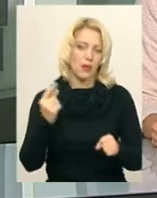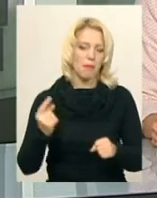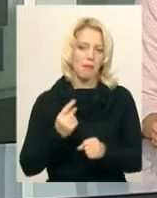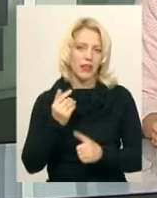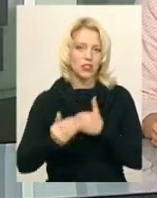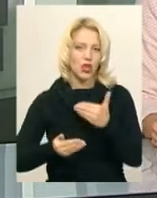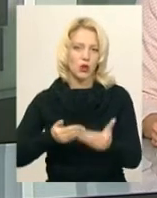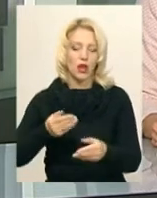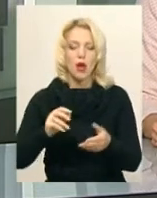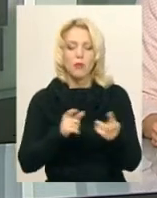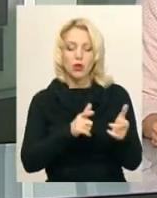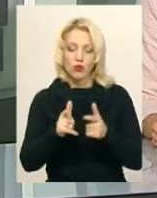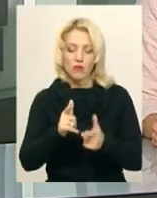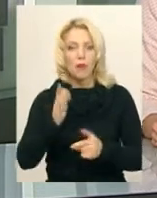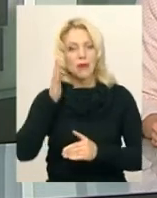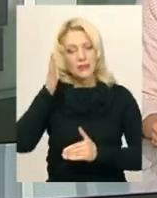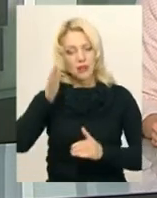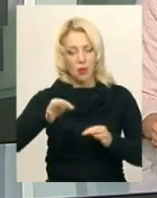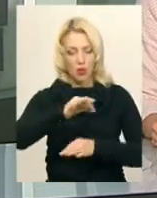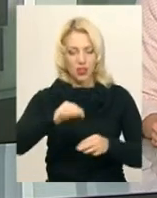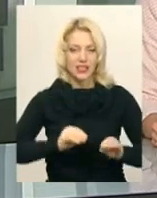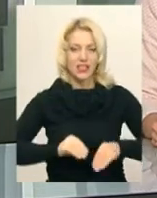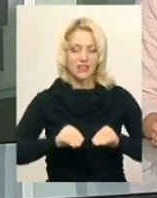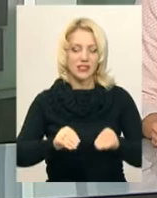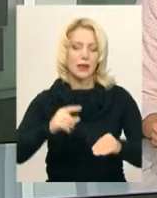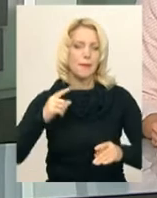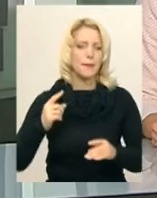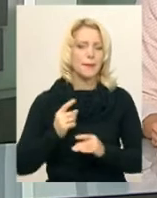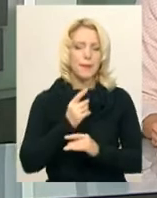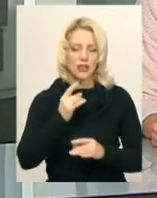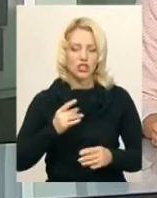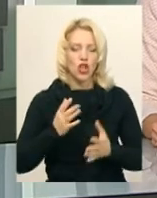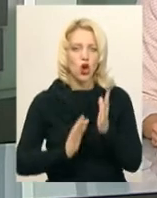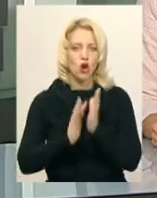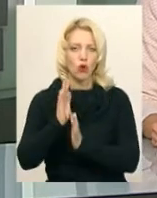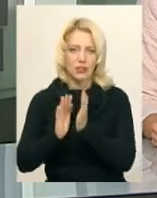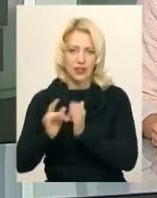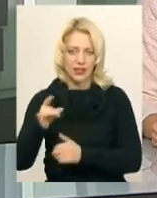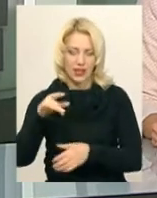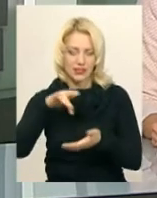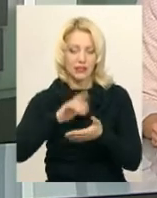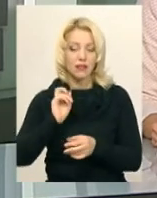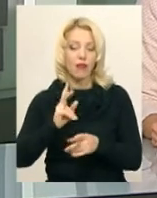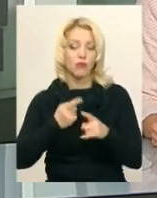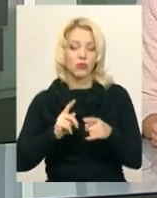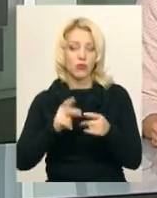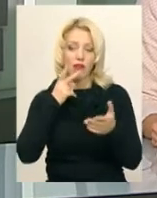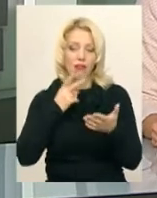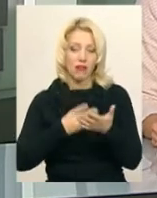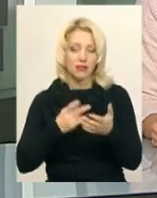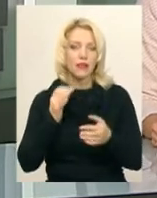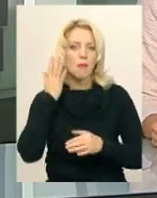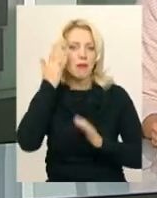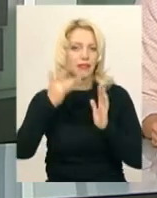перспективний проєкт та висадили перші рослини в райцентрі. Як виглядатиме лавандовий край і з якою метою створюють на Городочині